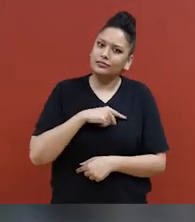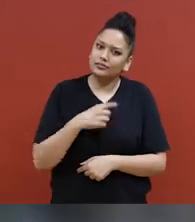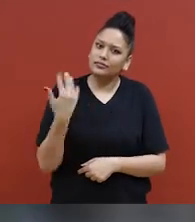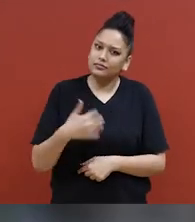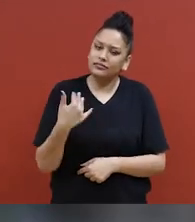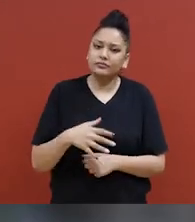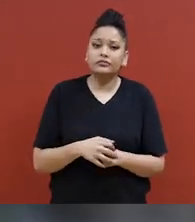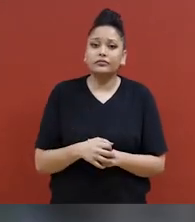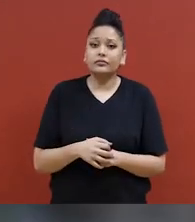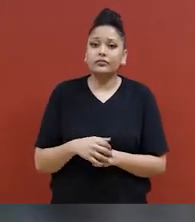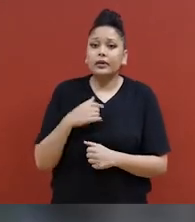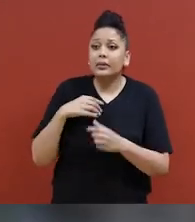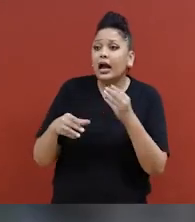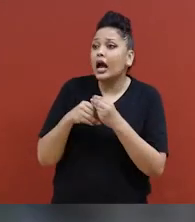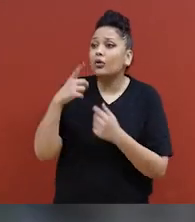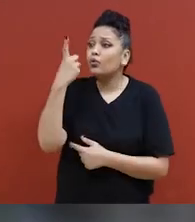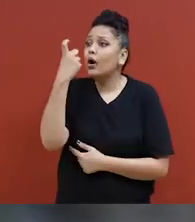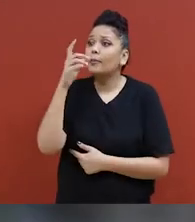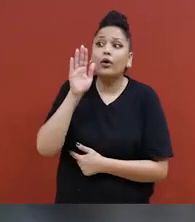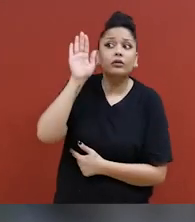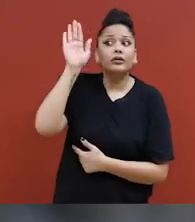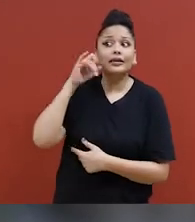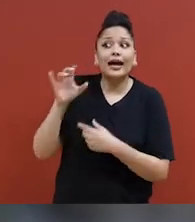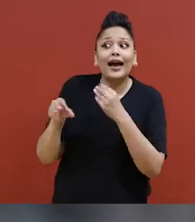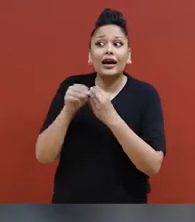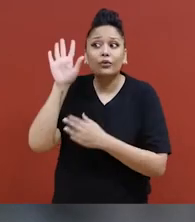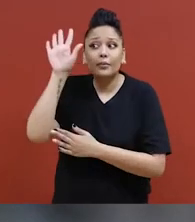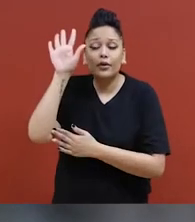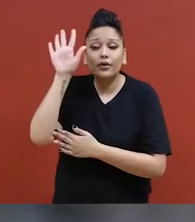Je peux parler d'une autre chose?